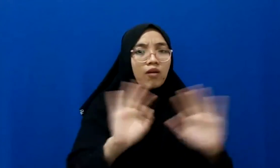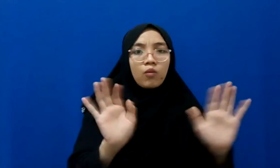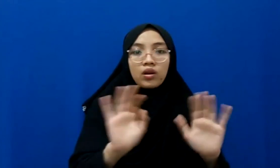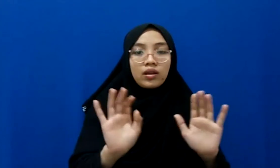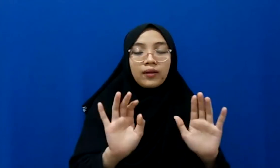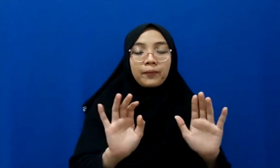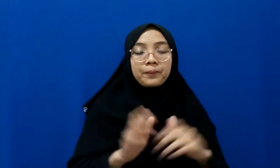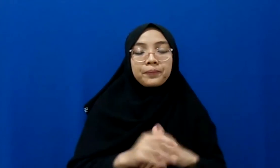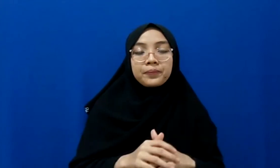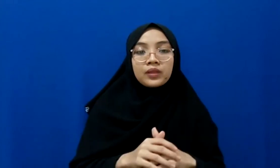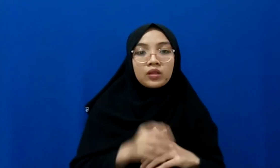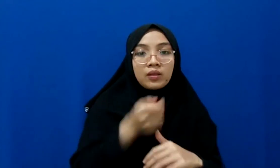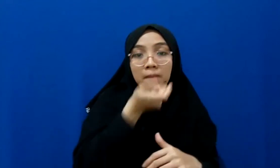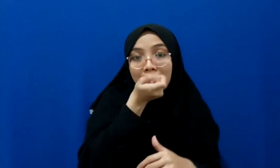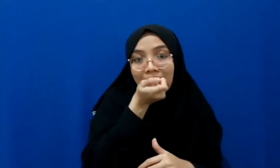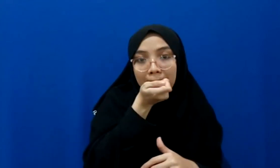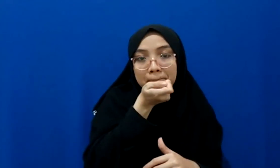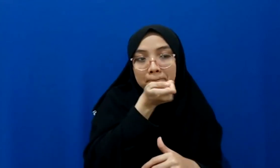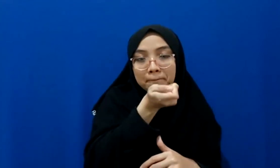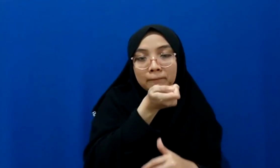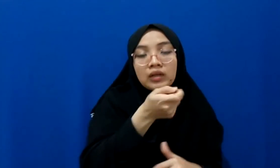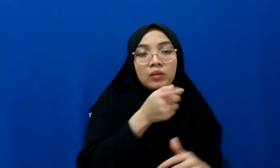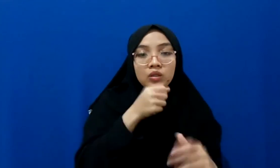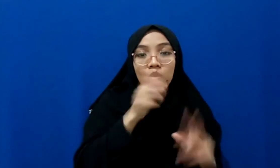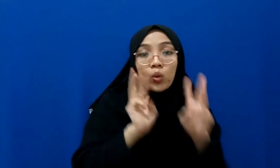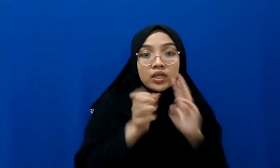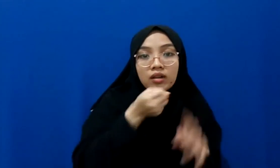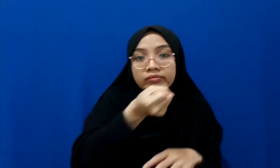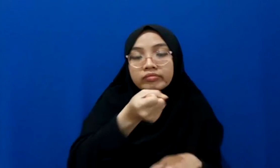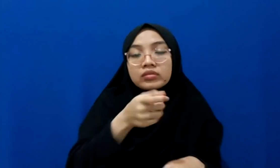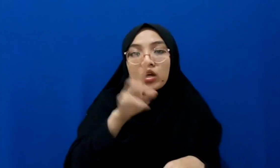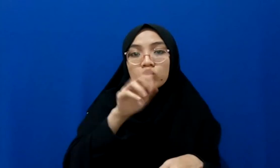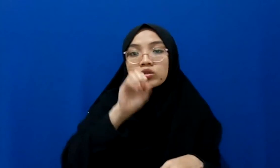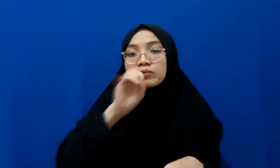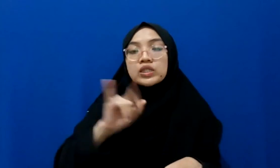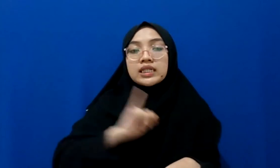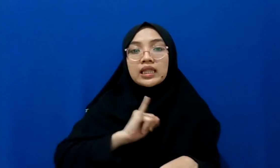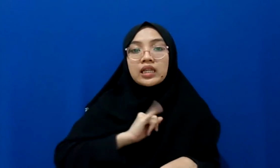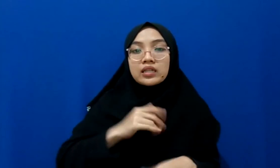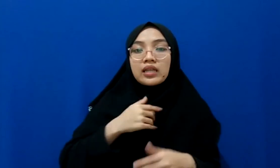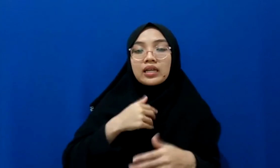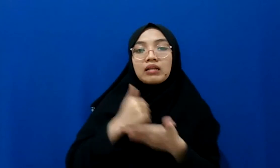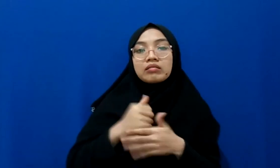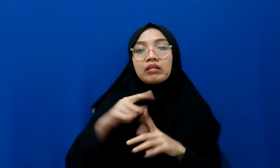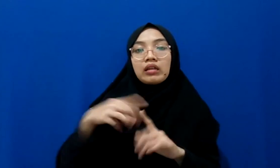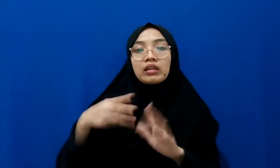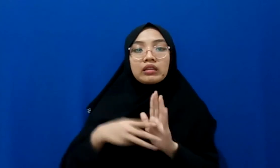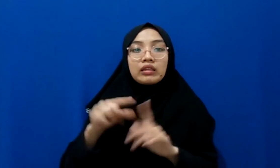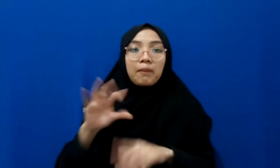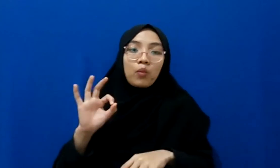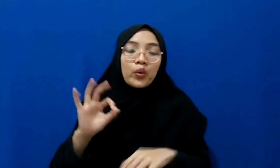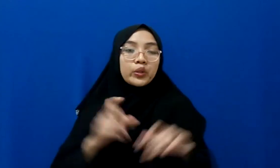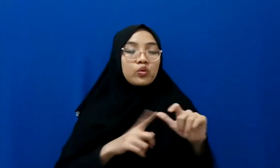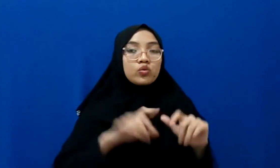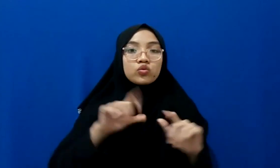kemudian merekam pun ketika wawancara juga menyebutkan identitas saya dari tempo saya dari solider gitu